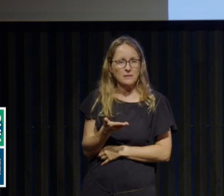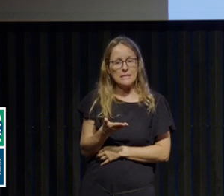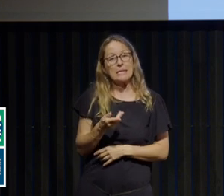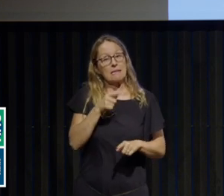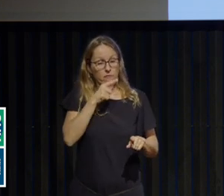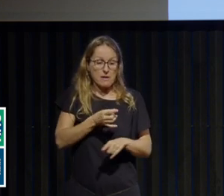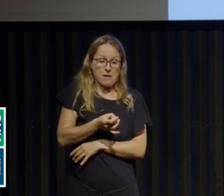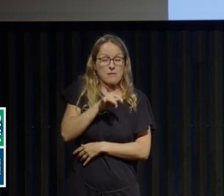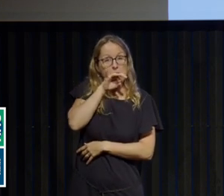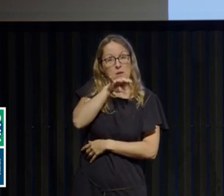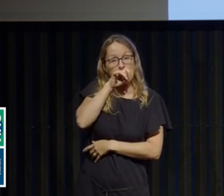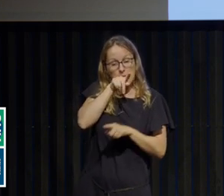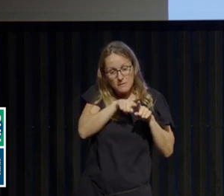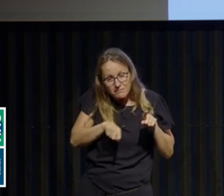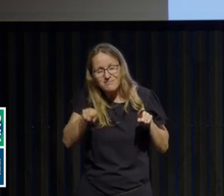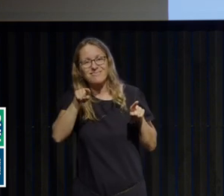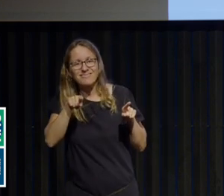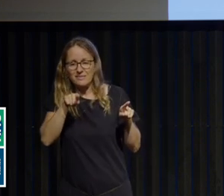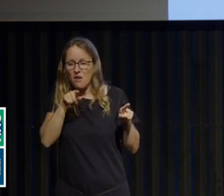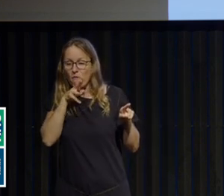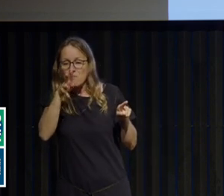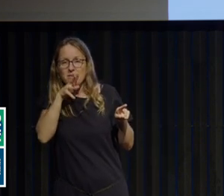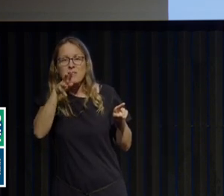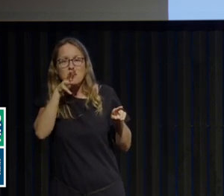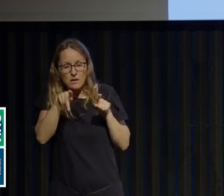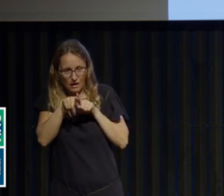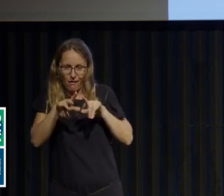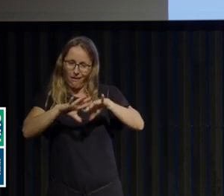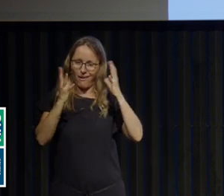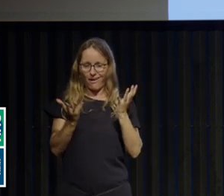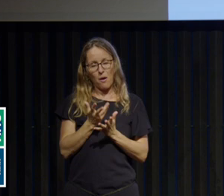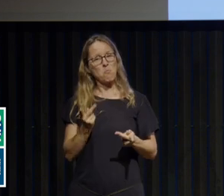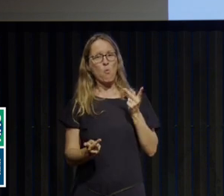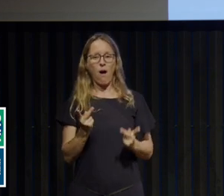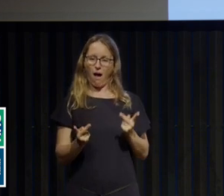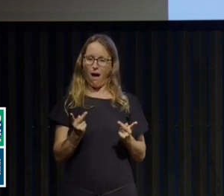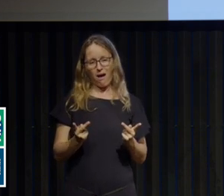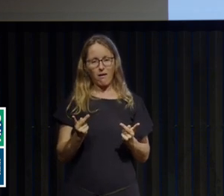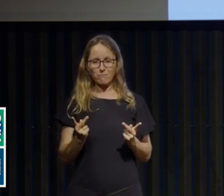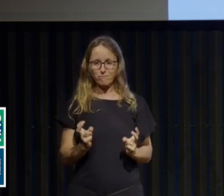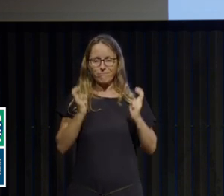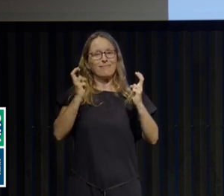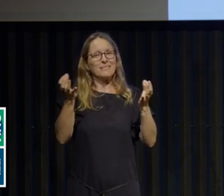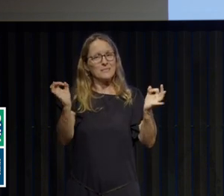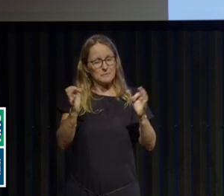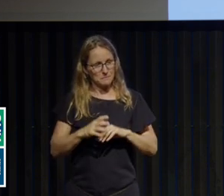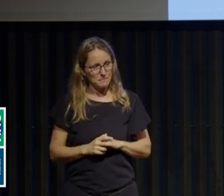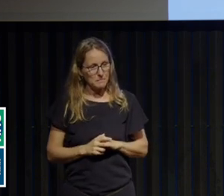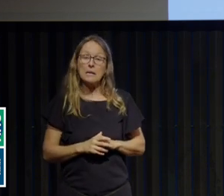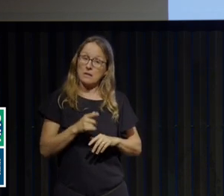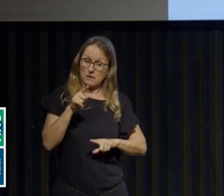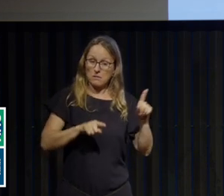maintenir le déficit pondéral. Et d'ailleurs, on peut très bien sembler manger normalement et souffrir d'anorexie. Et voilà,